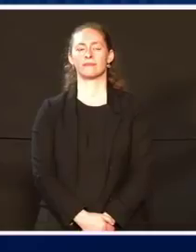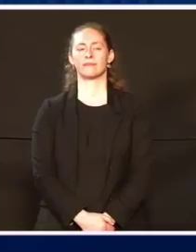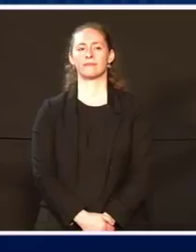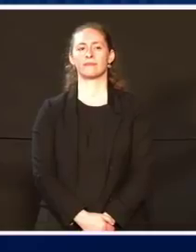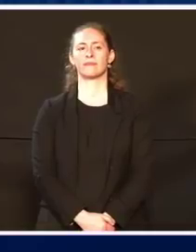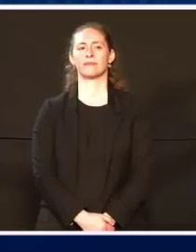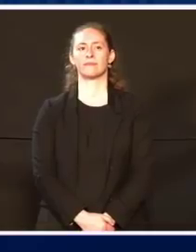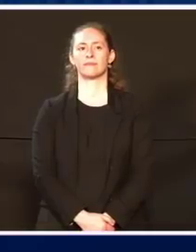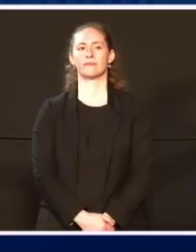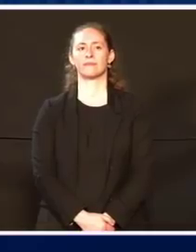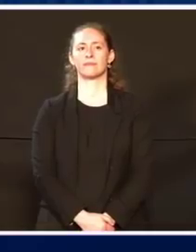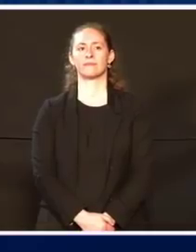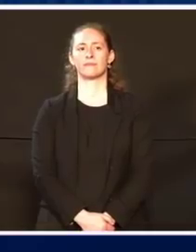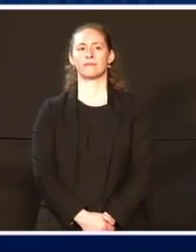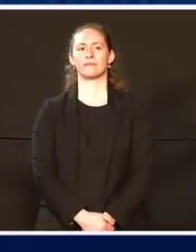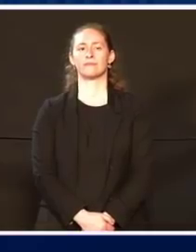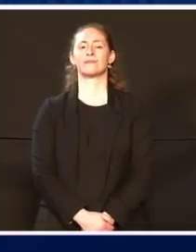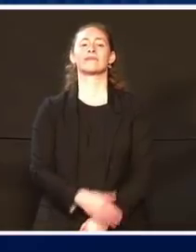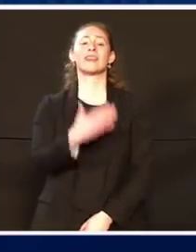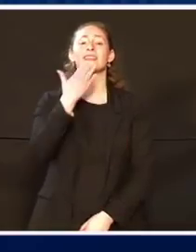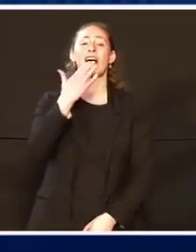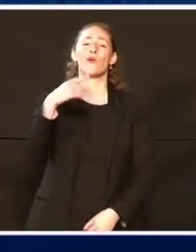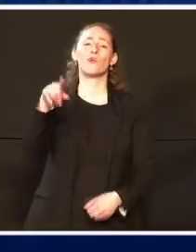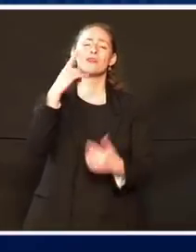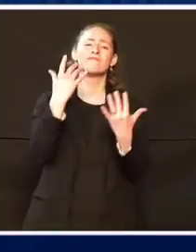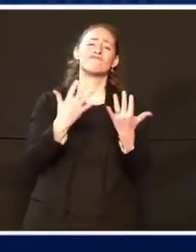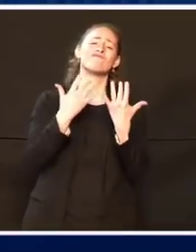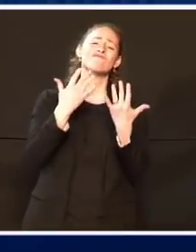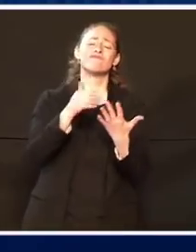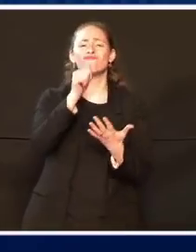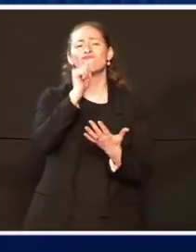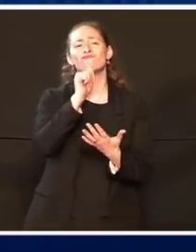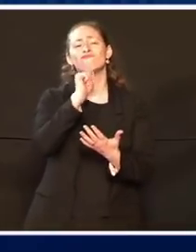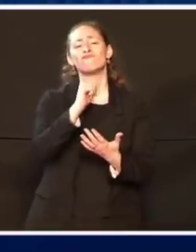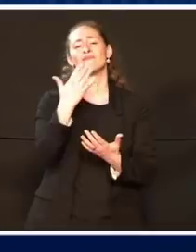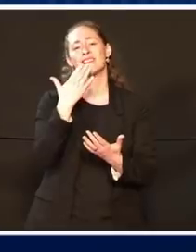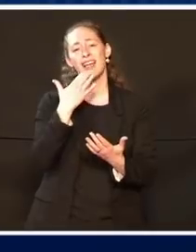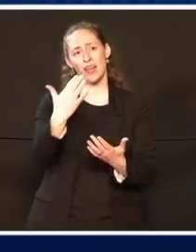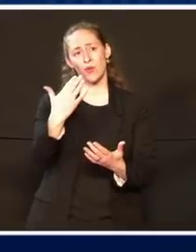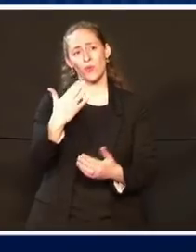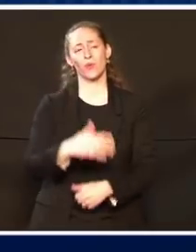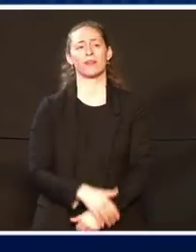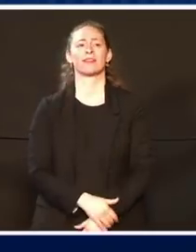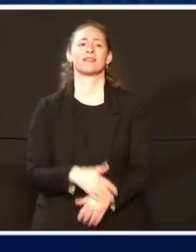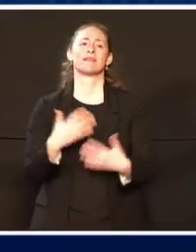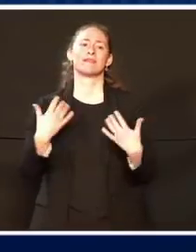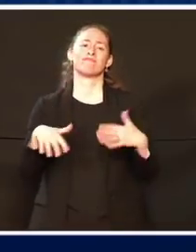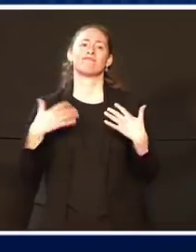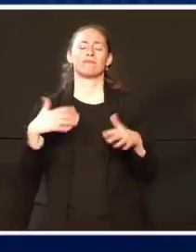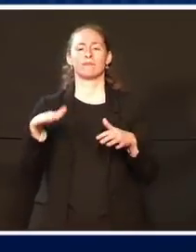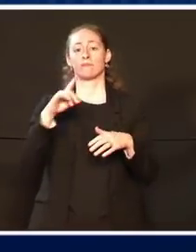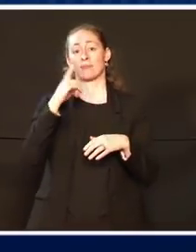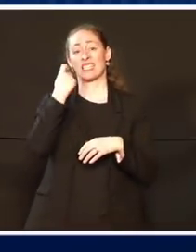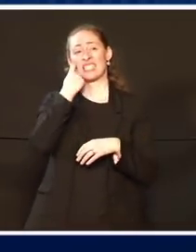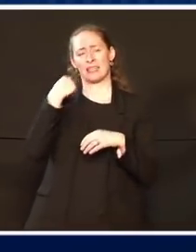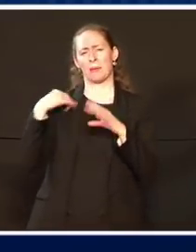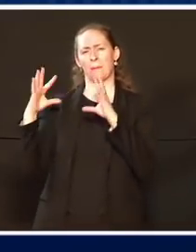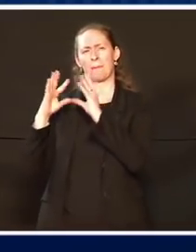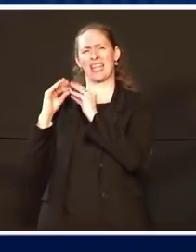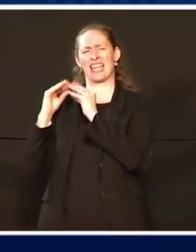Ich danke Ihnen für Ihre Geduld. Wir hatten ein sehr gutes, aber langes Treffen mit dem Vorsitzenden des